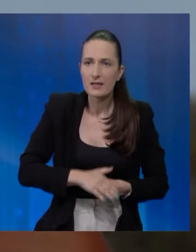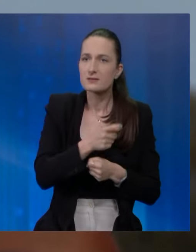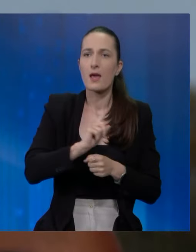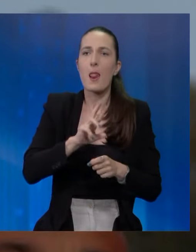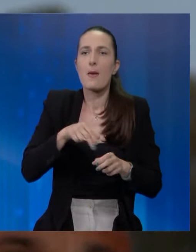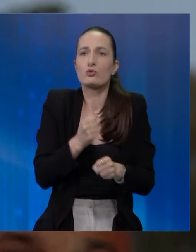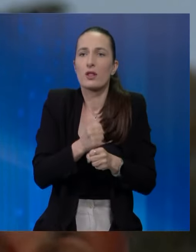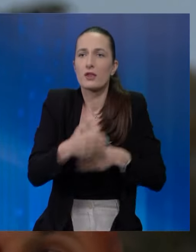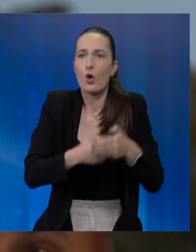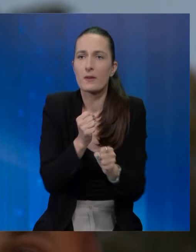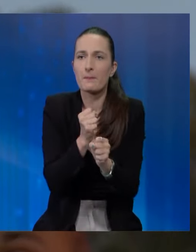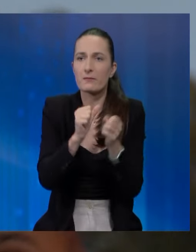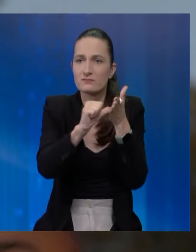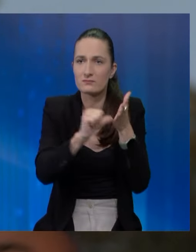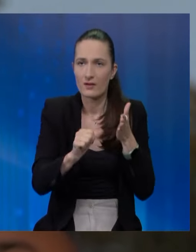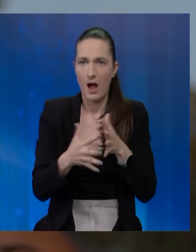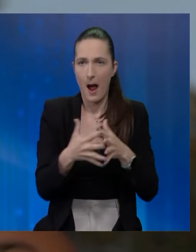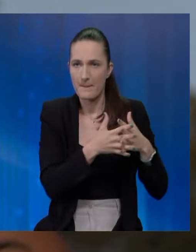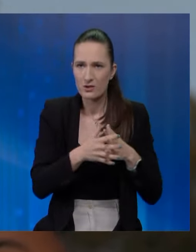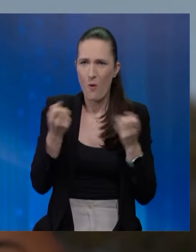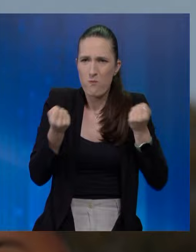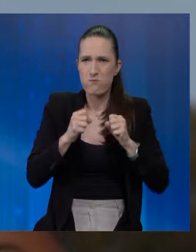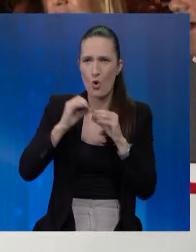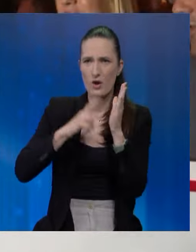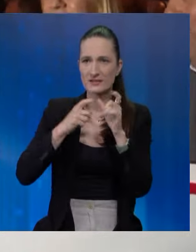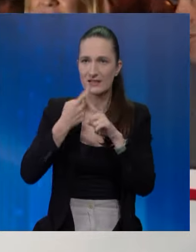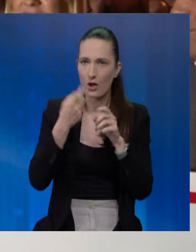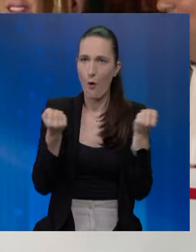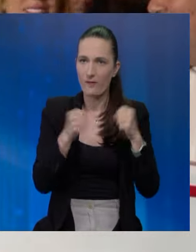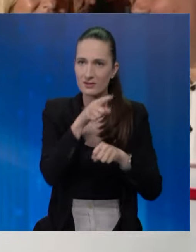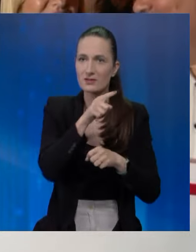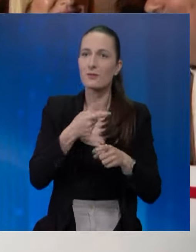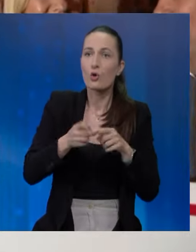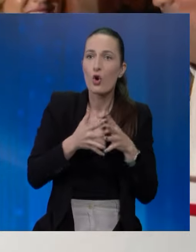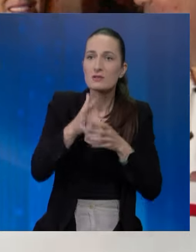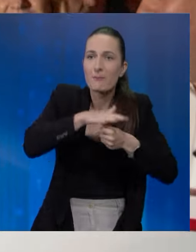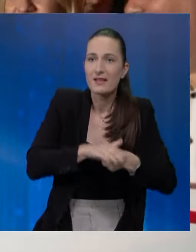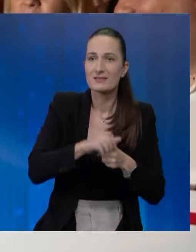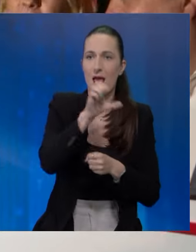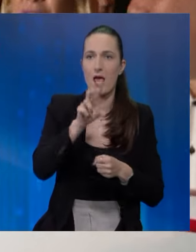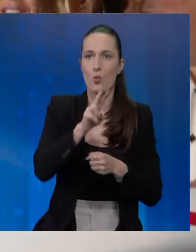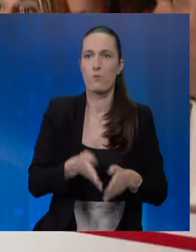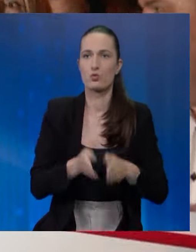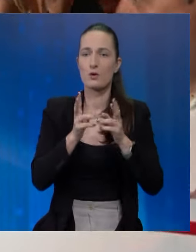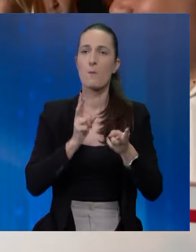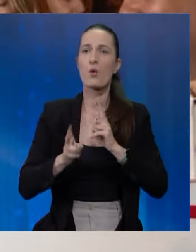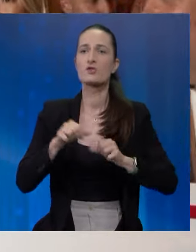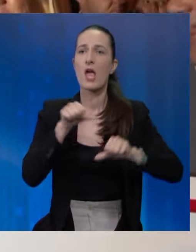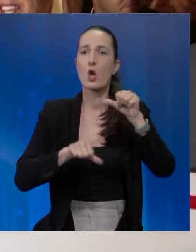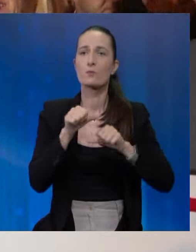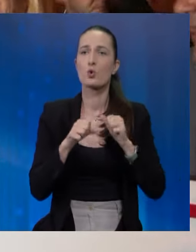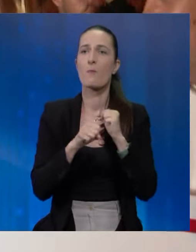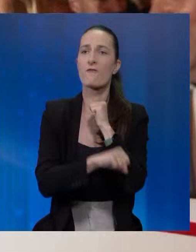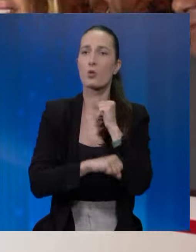djelovati primjenom sankcija Sjedinjenih država, bonskih ovlasti i kroz pritisak na EU putu. Profesorica na ekonomskom